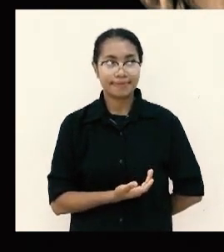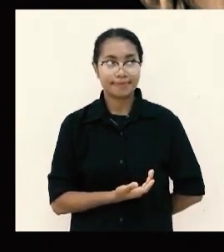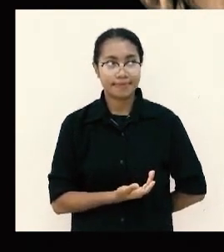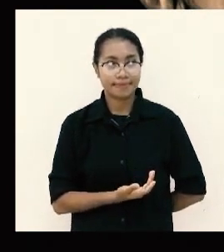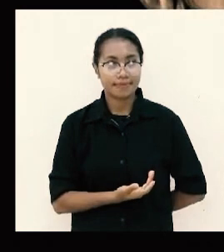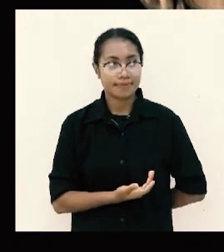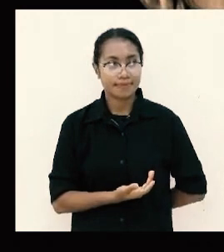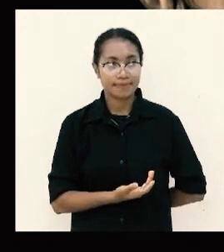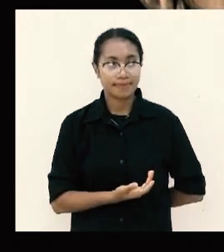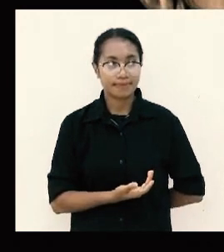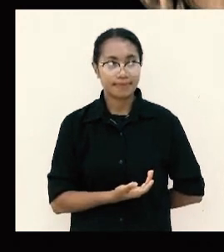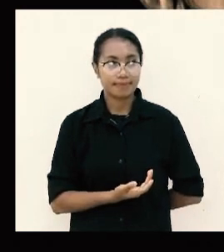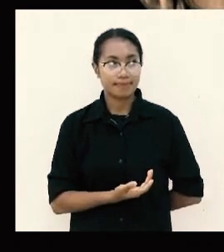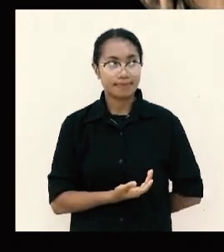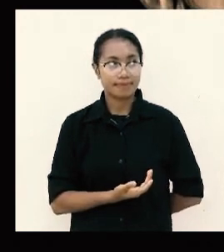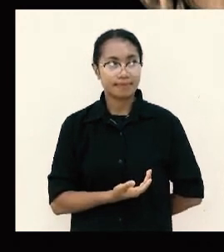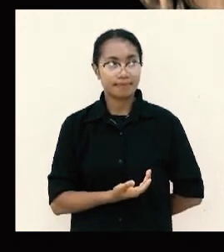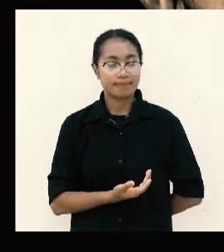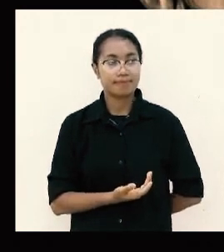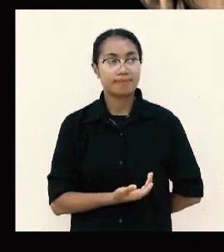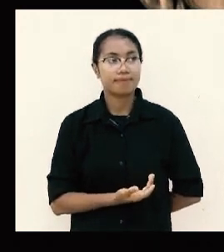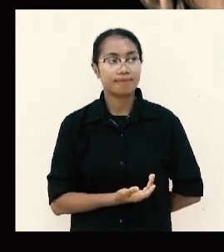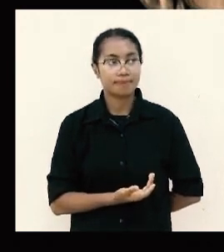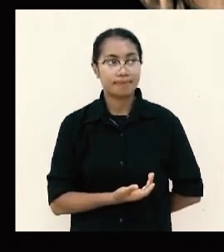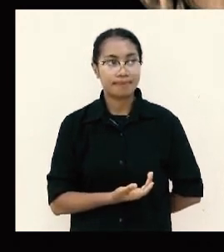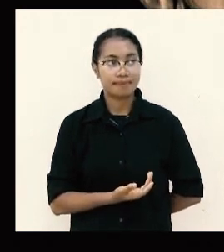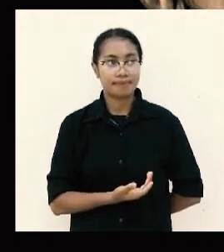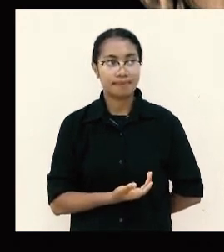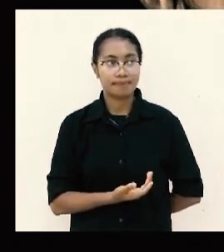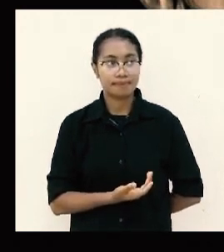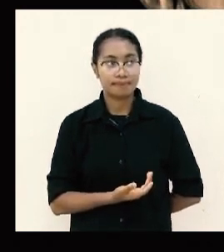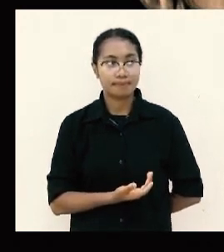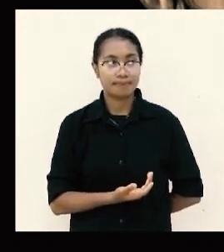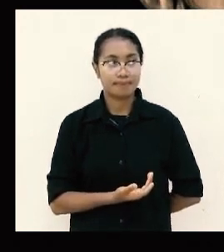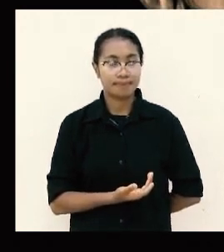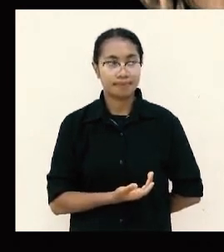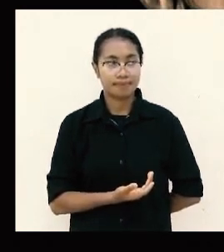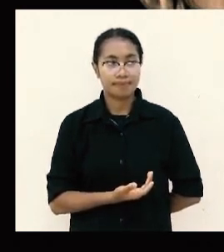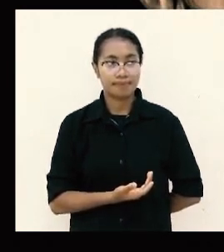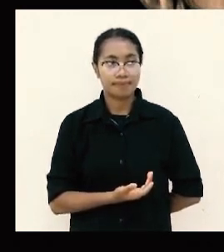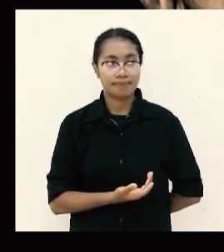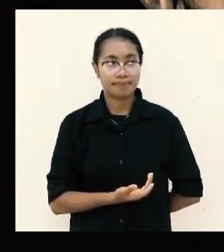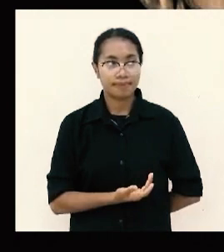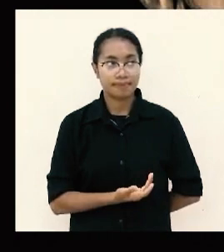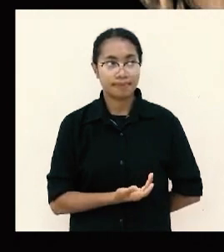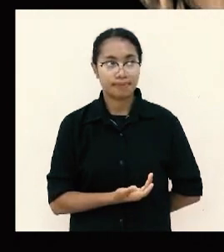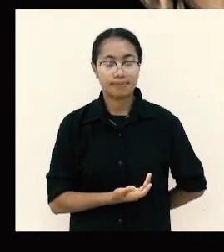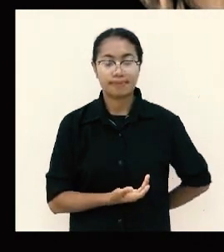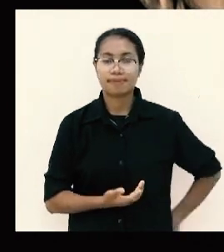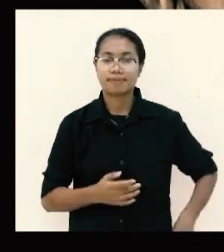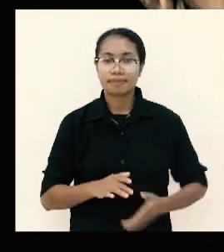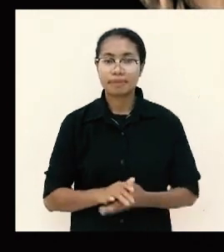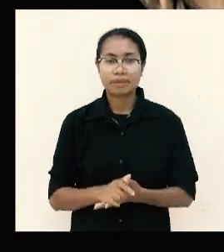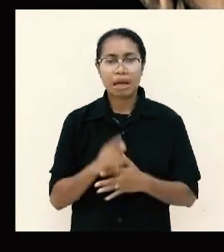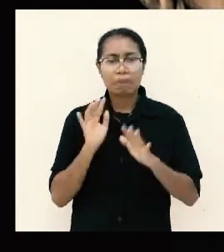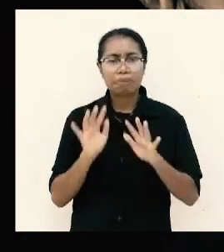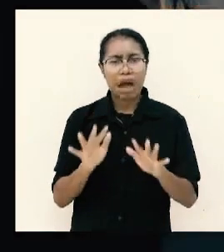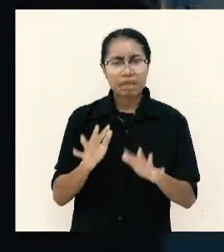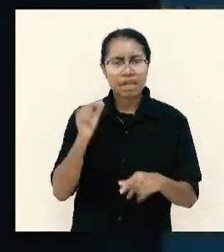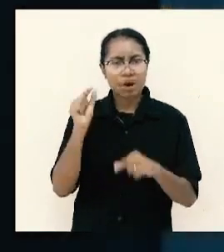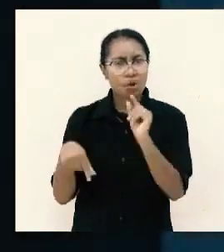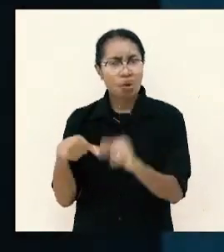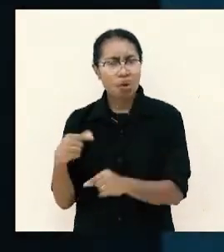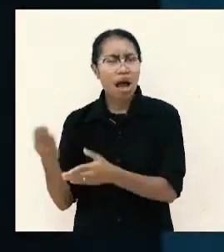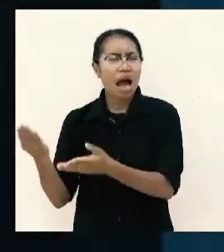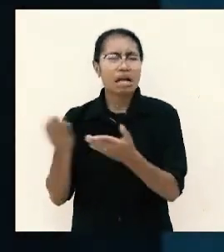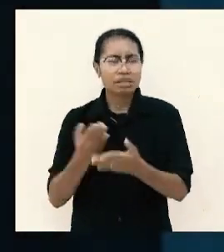kepadanya karena dia menjadi angkuh sehingga ia dan Yehuda dan Yerusalem ditimpa murkah banyak orang kasih banyak orang